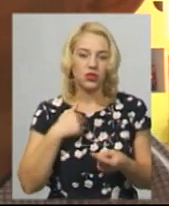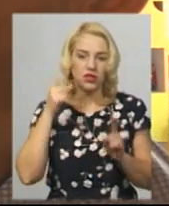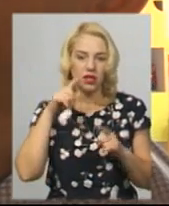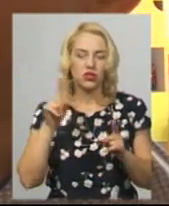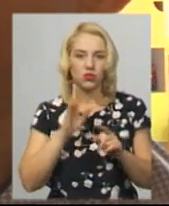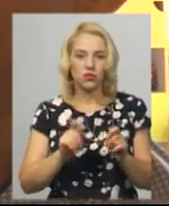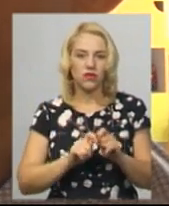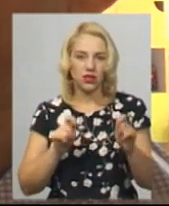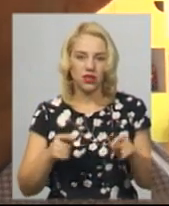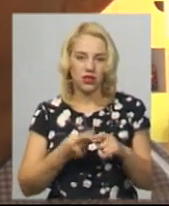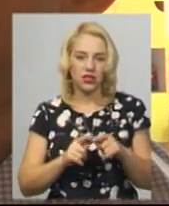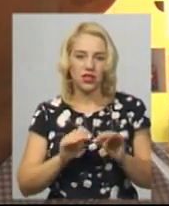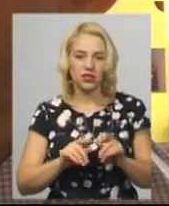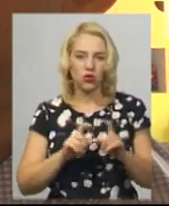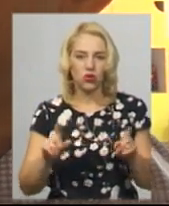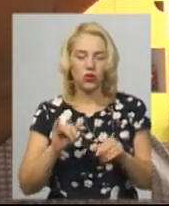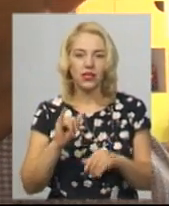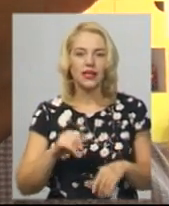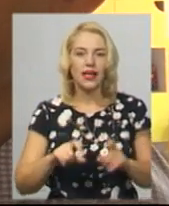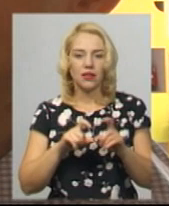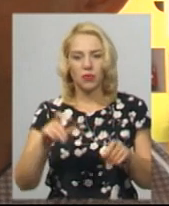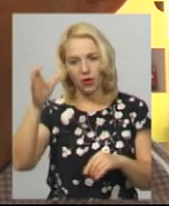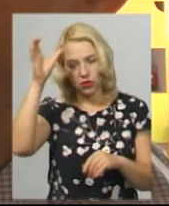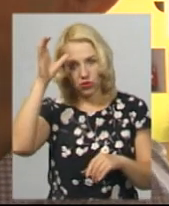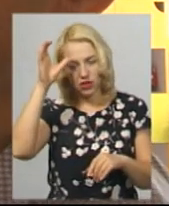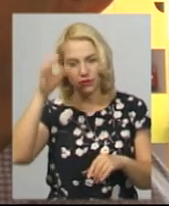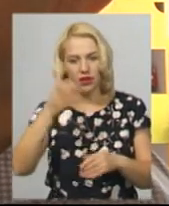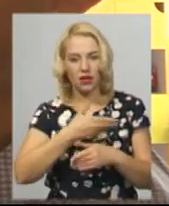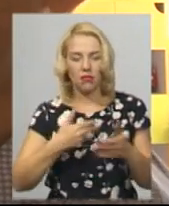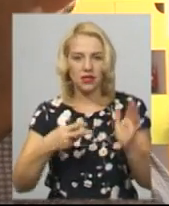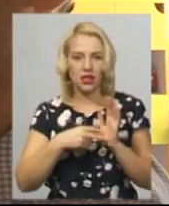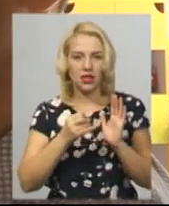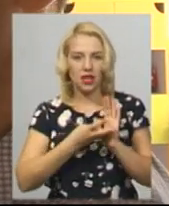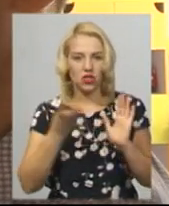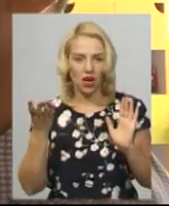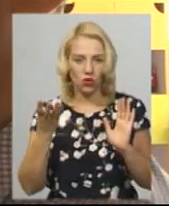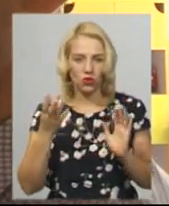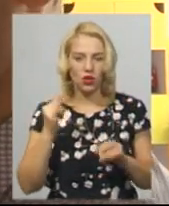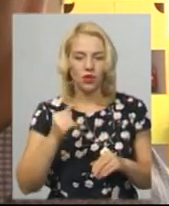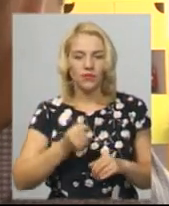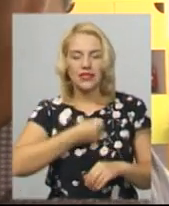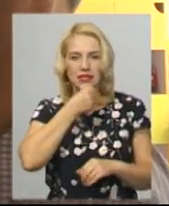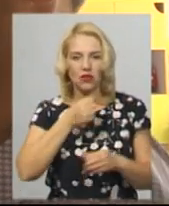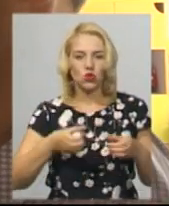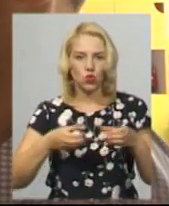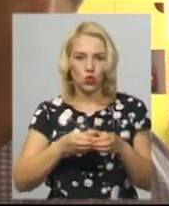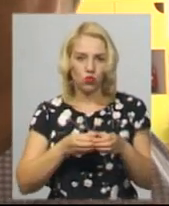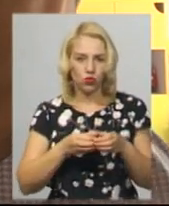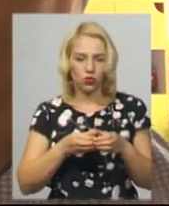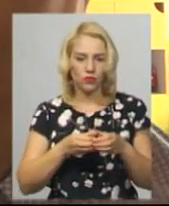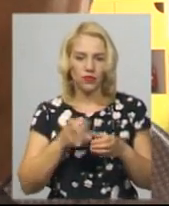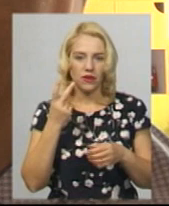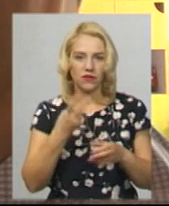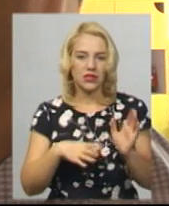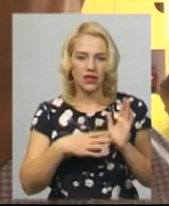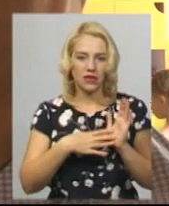відкриється цей садочок і в департаменті освіти ми стали на чергу старшу групу вже в